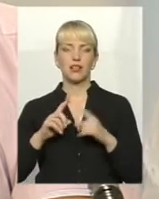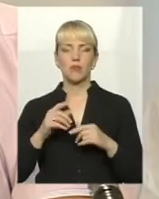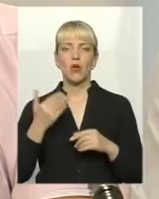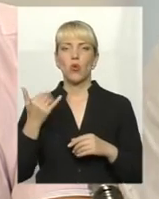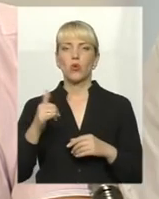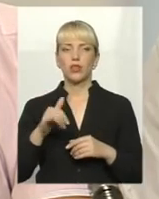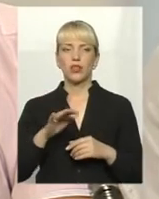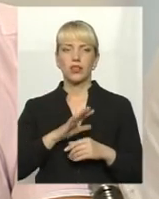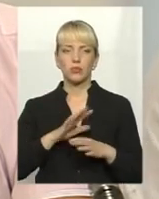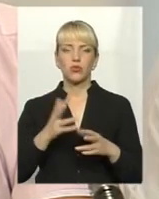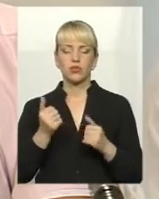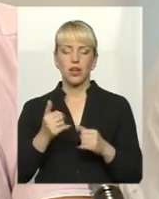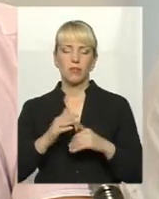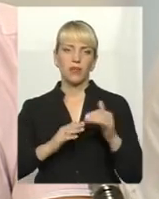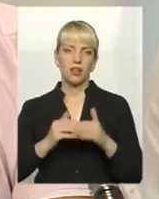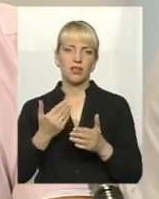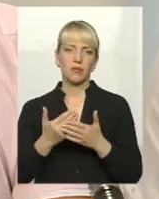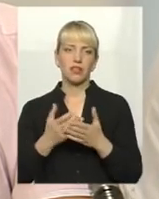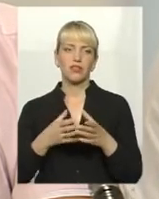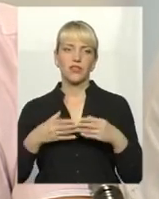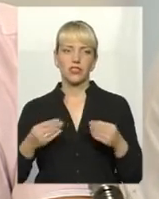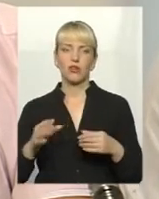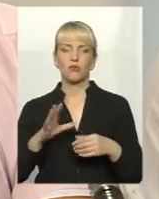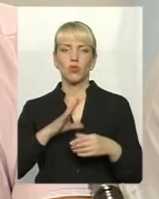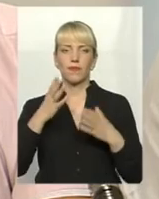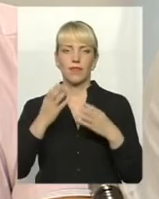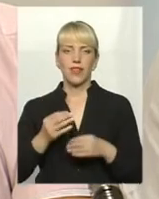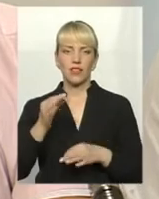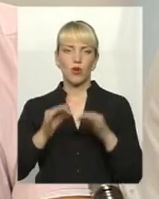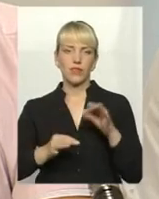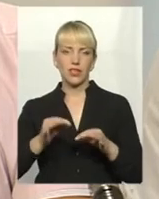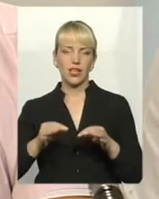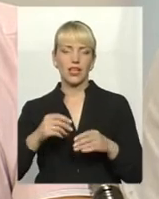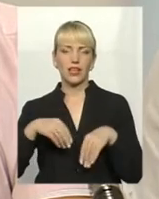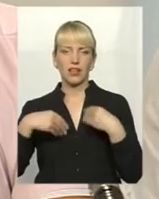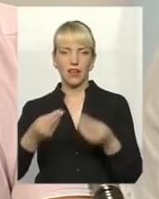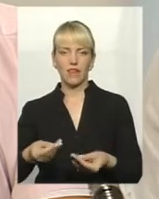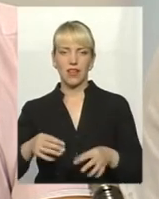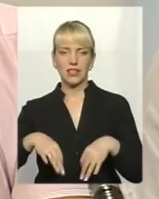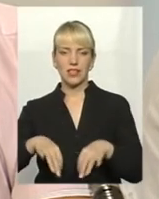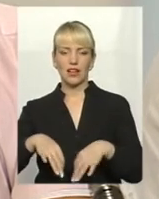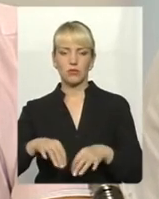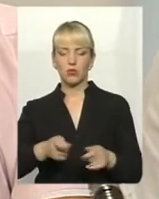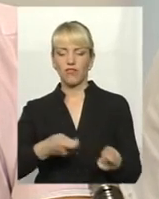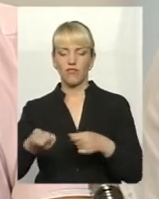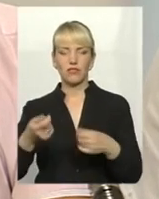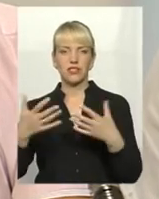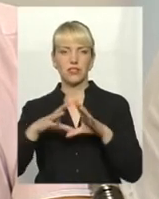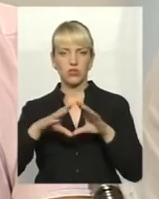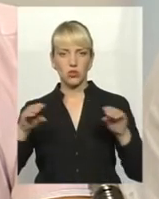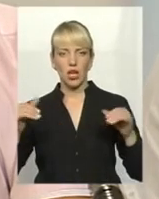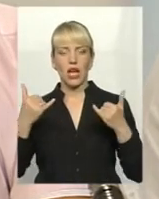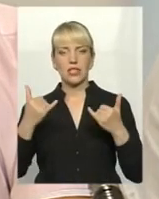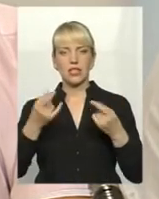не було практикувалося. Да, весною, коли був день довкілля, надавали транспорт, вивезли, все. Зараз ми